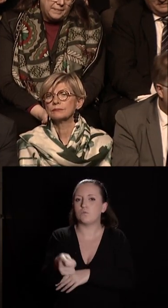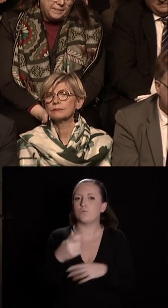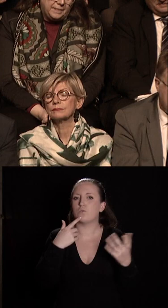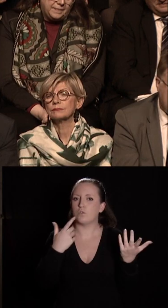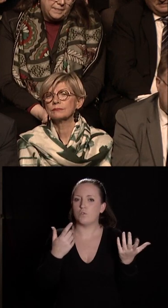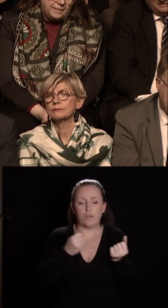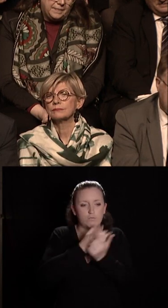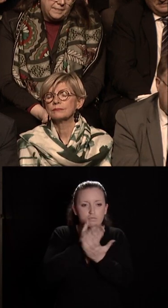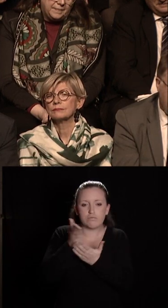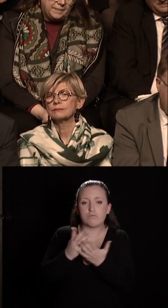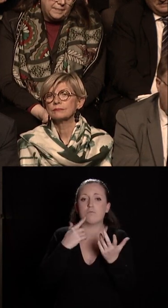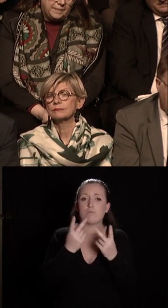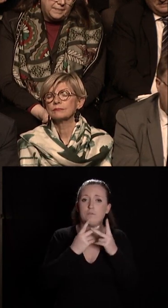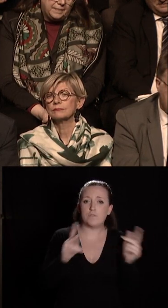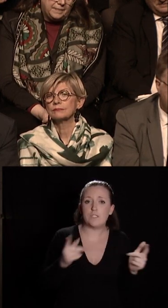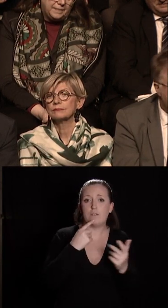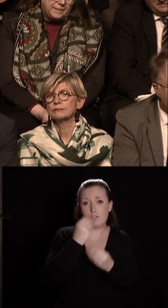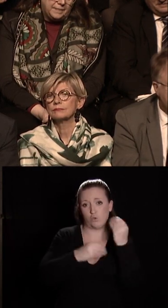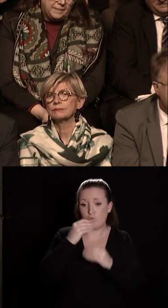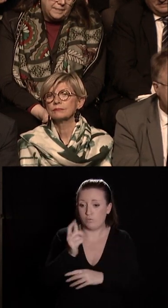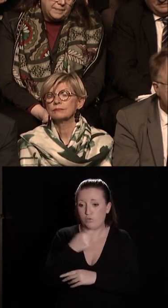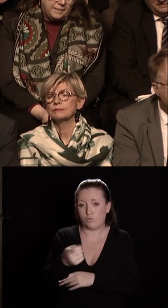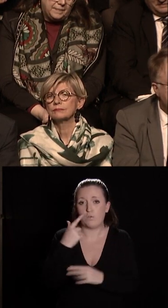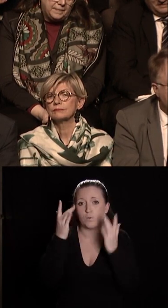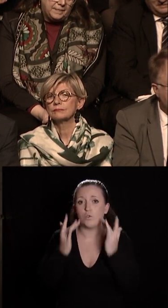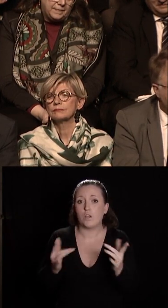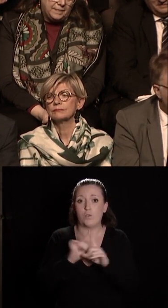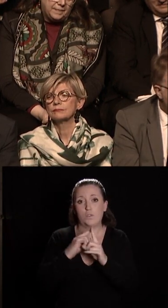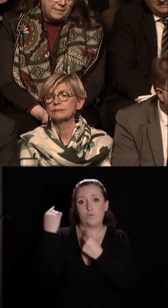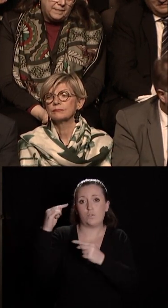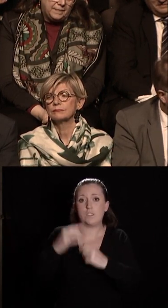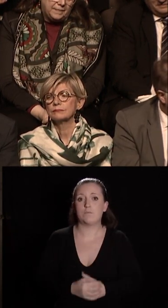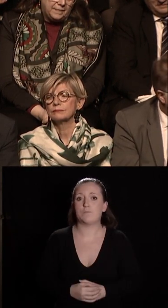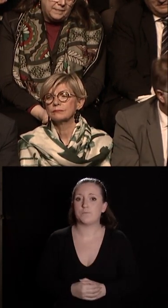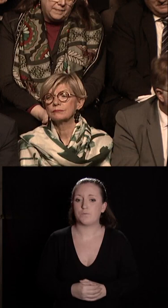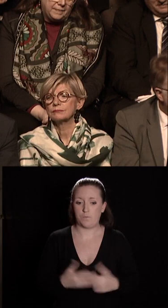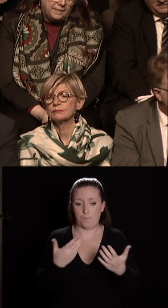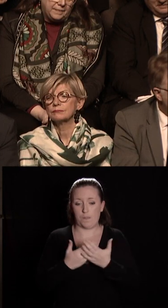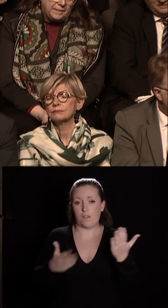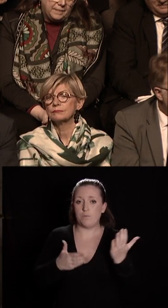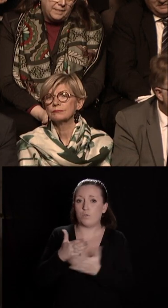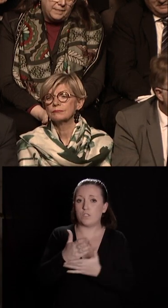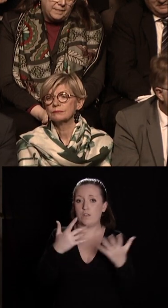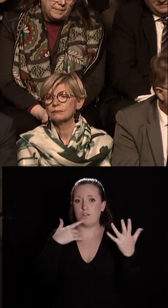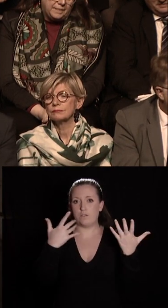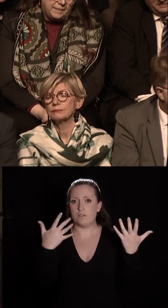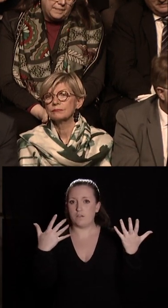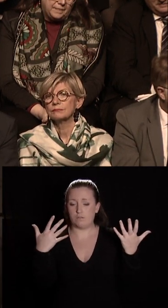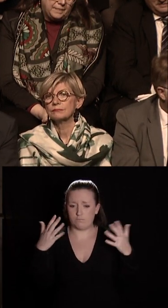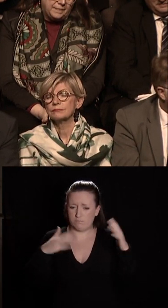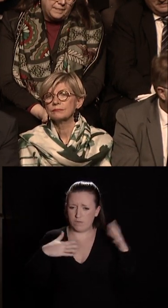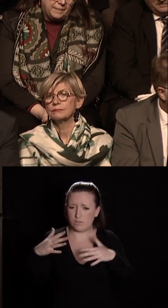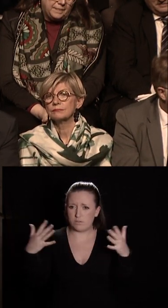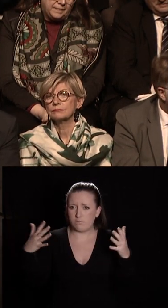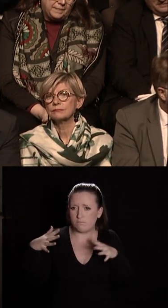elles sont urbaines elles sont gastronomiques oui elles sont culturelles elles sont touristiques et ce projet est en parfaite synergie avec un des